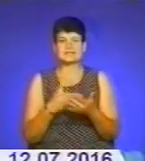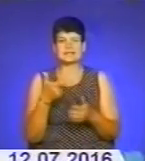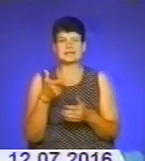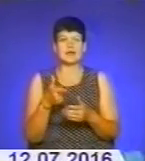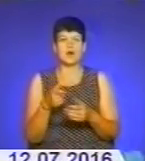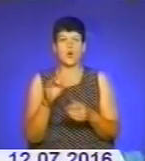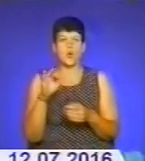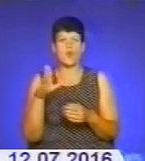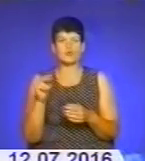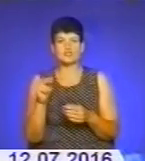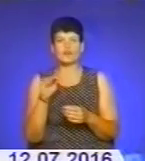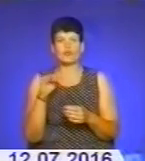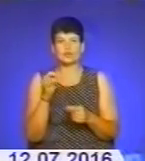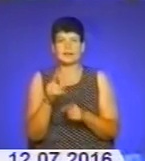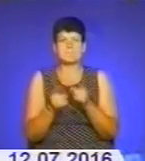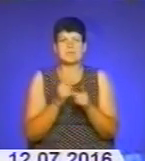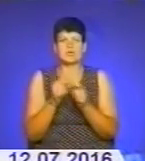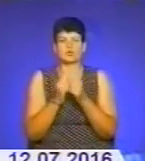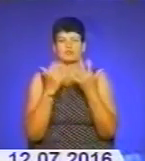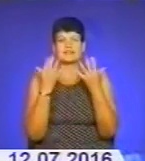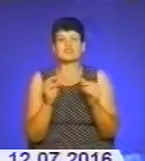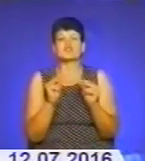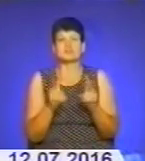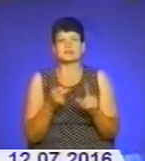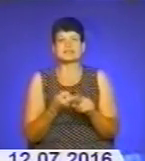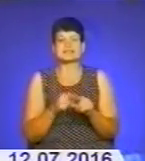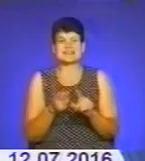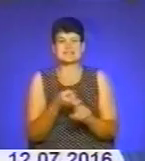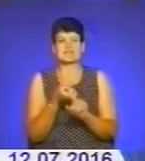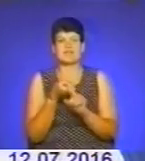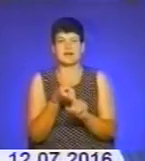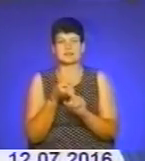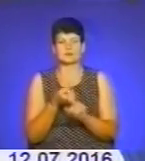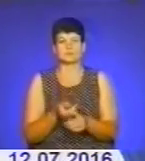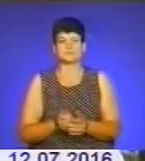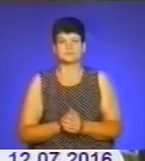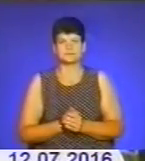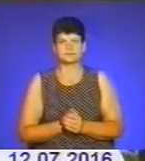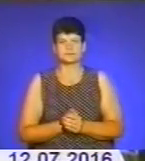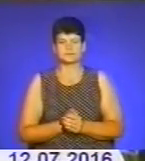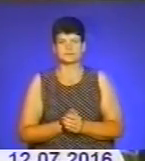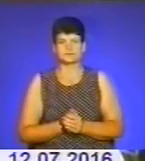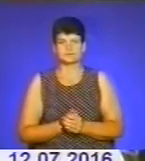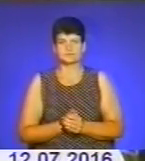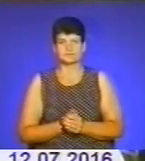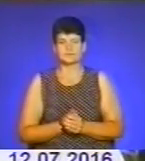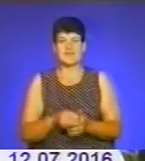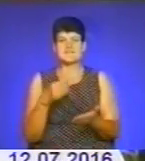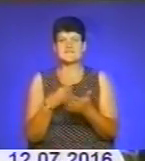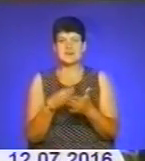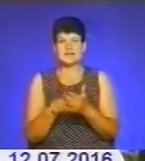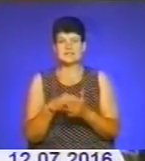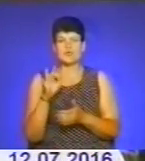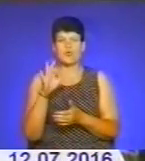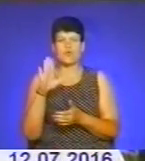фрукти змінюються чи не щодня. І з чим пов'язано це – дивіться у сюжеті Михайла Пінчака. Вартість овочів та